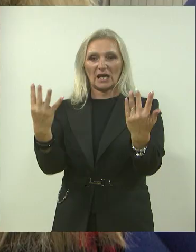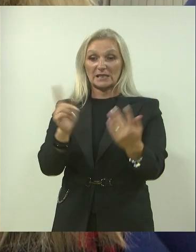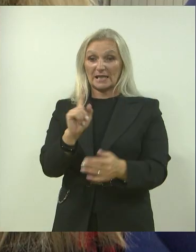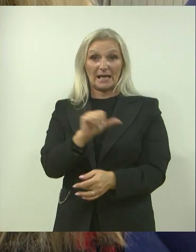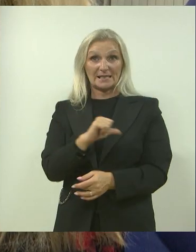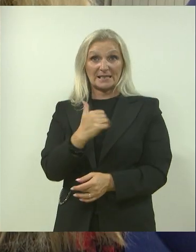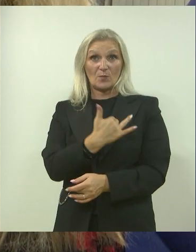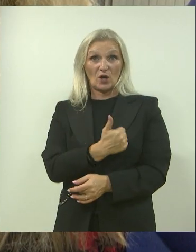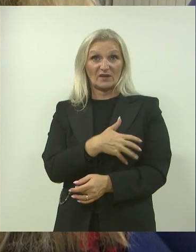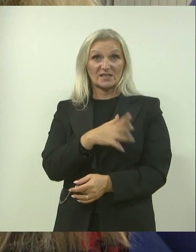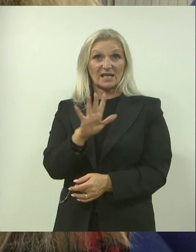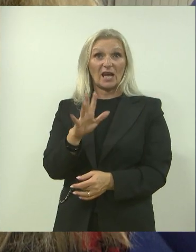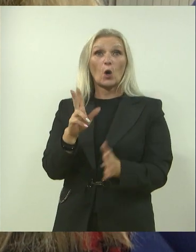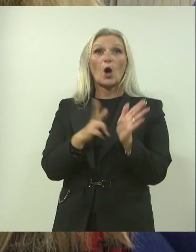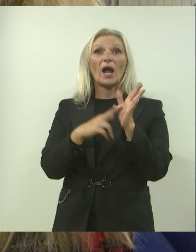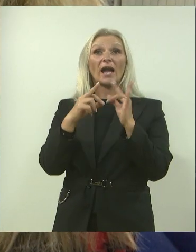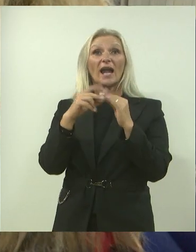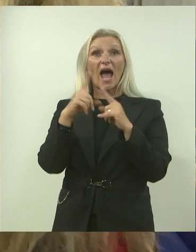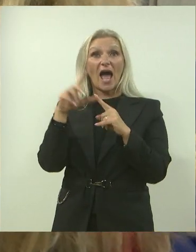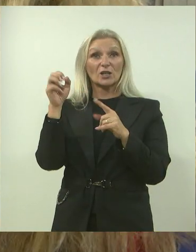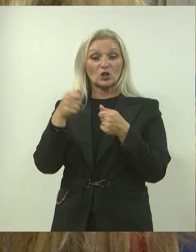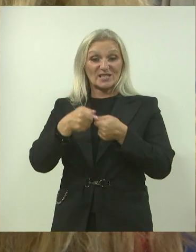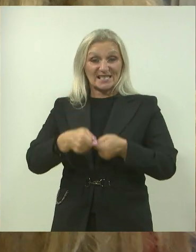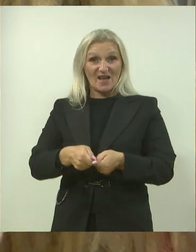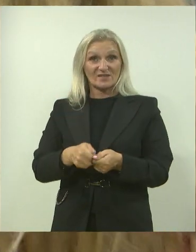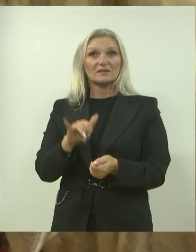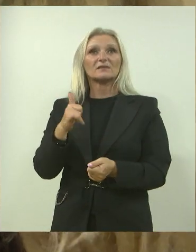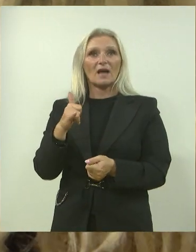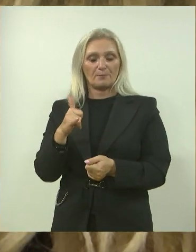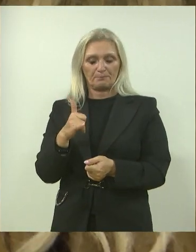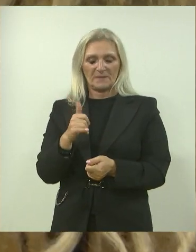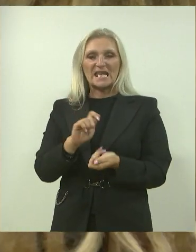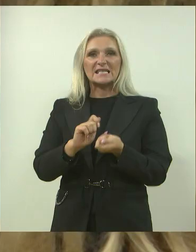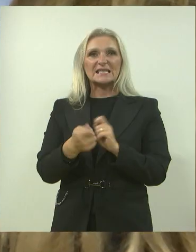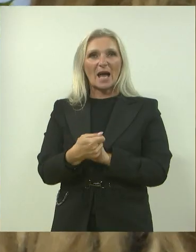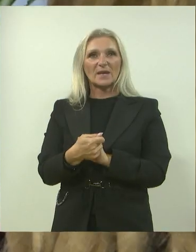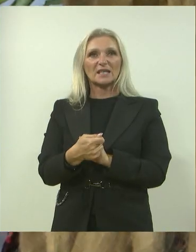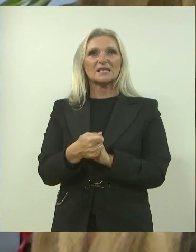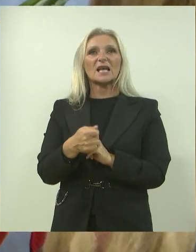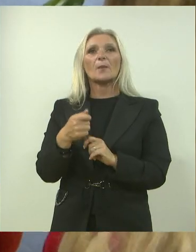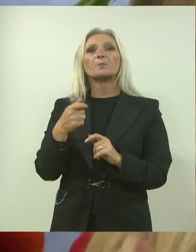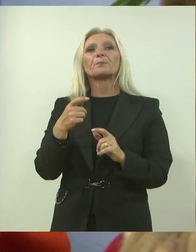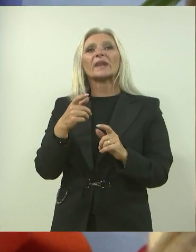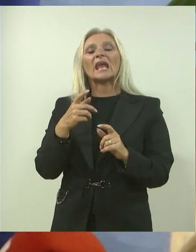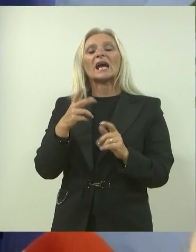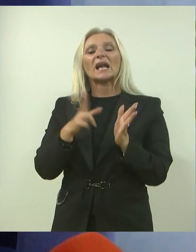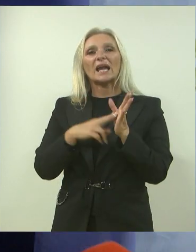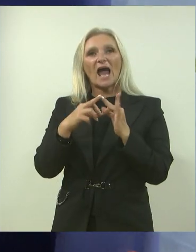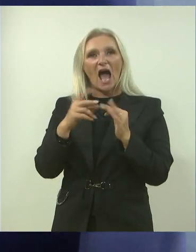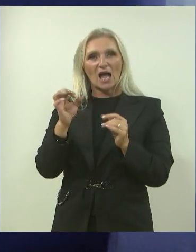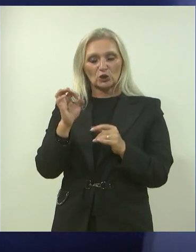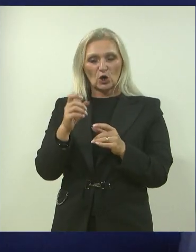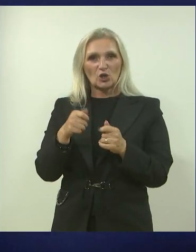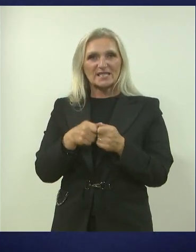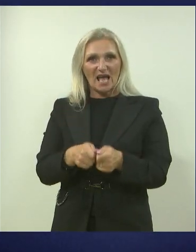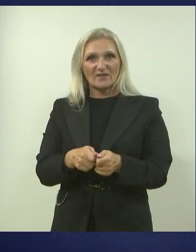Hrvatska, već i NATO Saveza. Da, od NATO Saveza me dočekala zamjenica, glavno, tanika NATO, i u toj, za